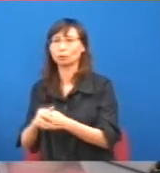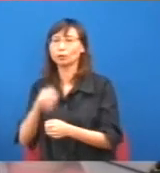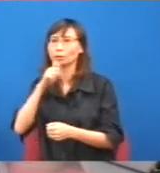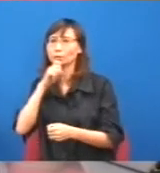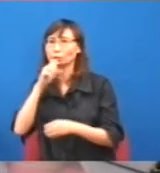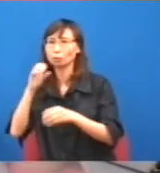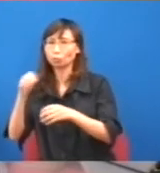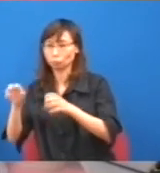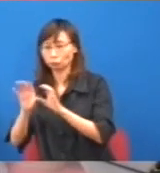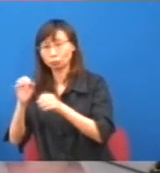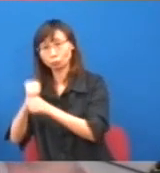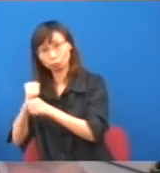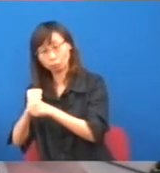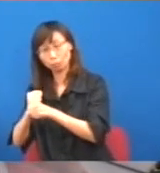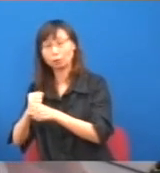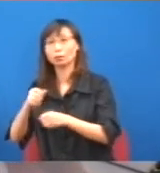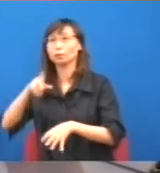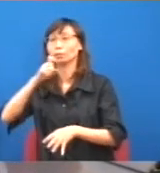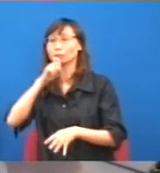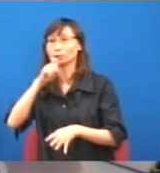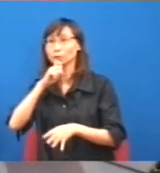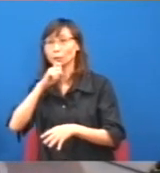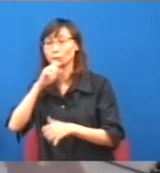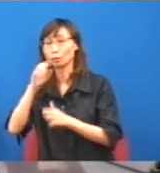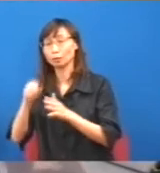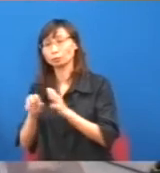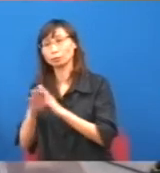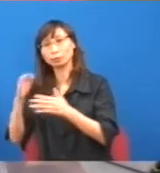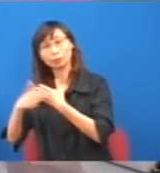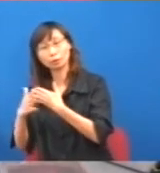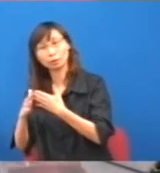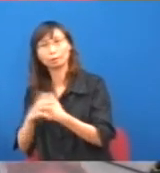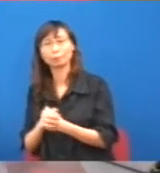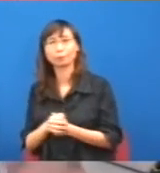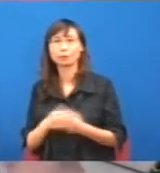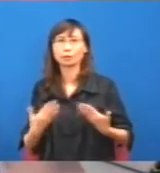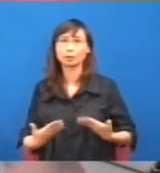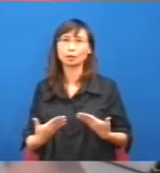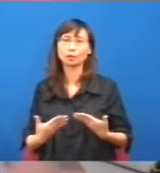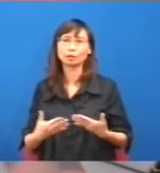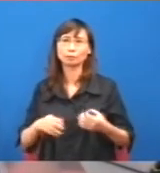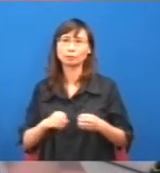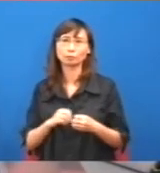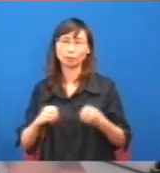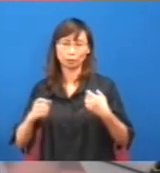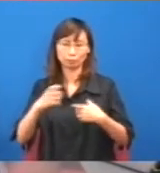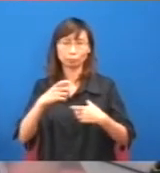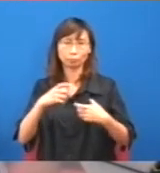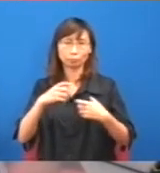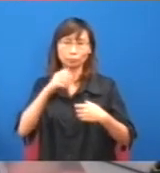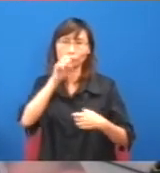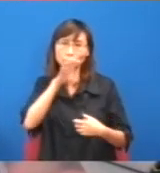所以其實現在,最低工資,其實就是說,對於那些,沒什麽異價能力的勞工,提供保障而已,是不是,